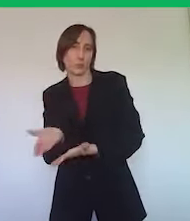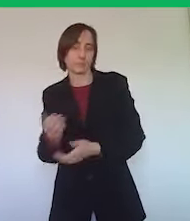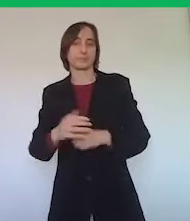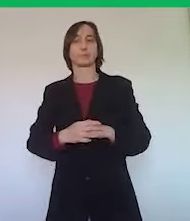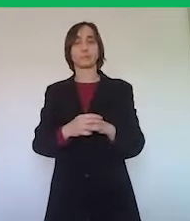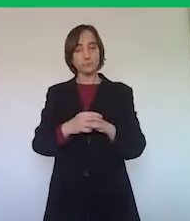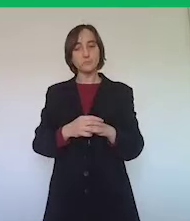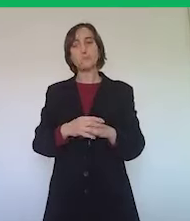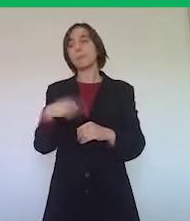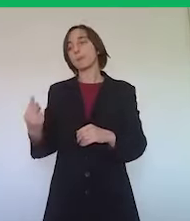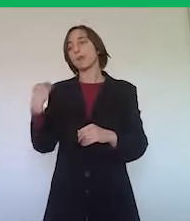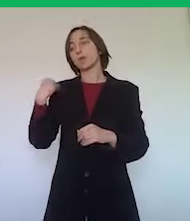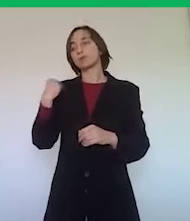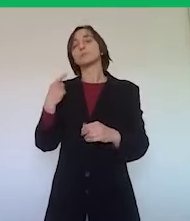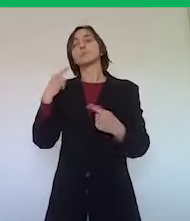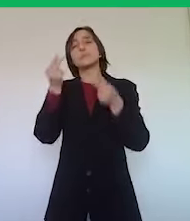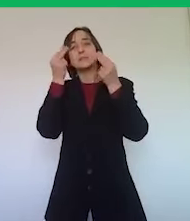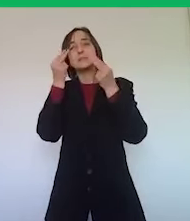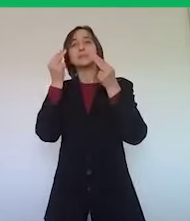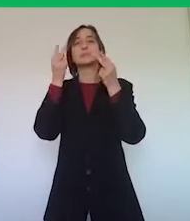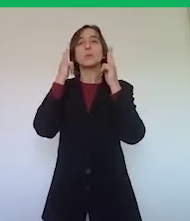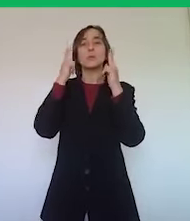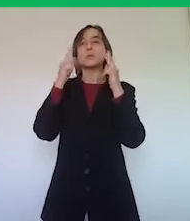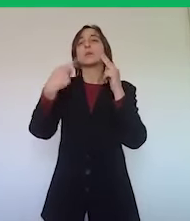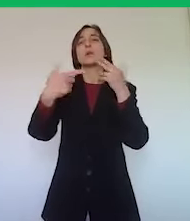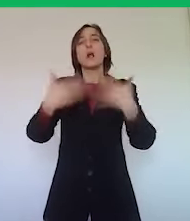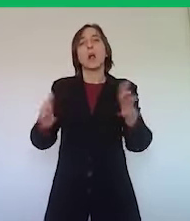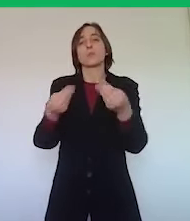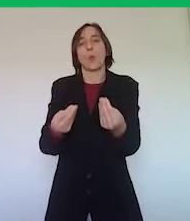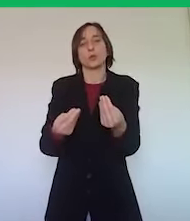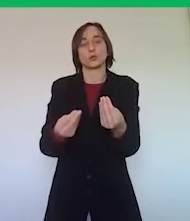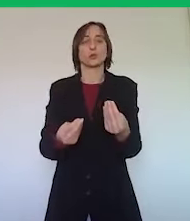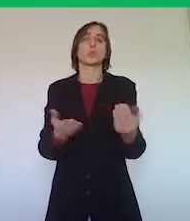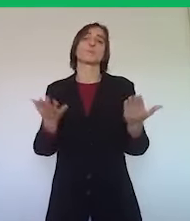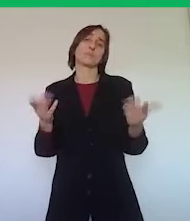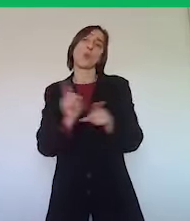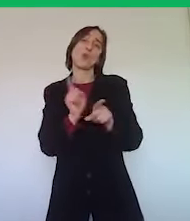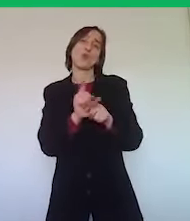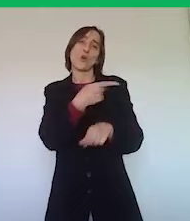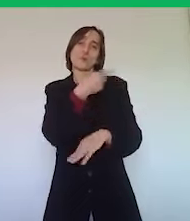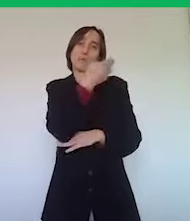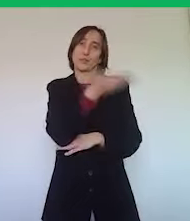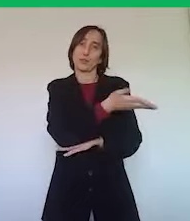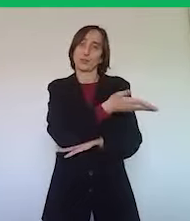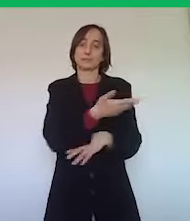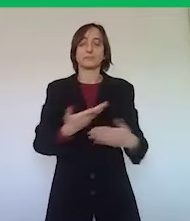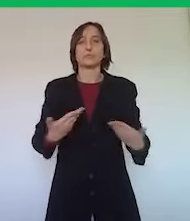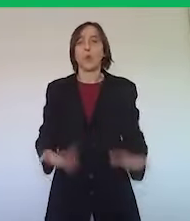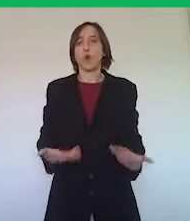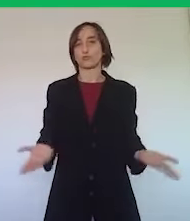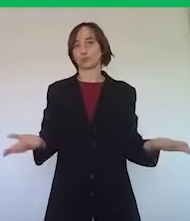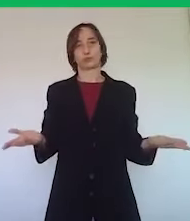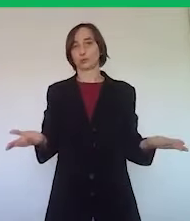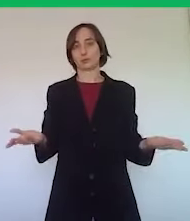Vi è stato chiesto quando potranno riaprire le attività di estetista e di parrucchiera, ovviamente così come nel caso degli alberghi